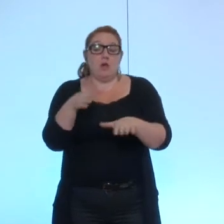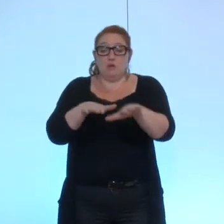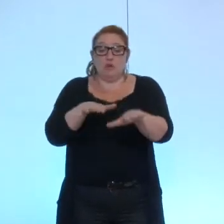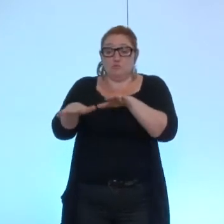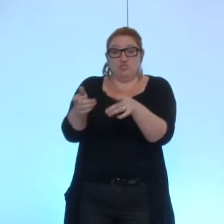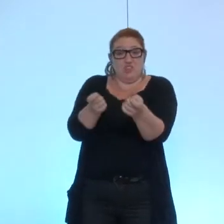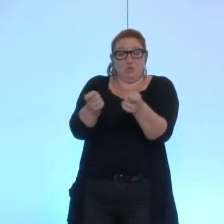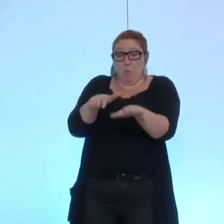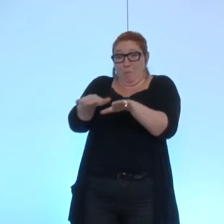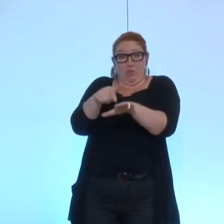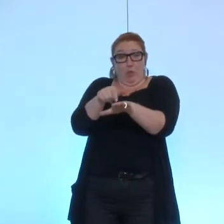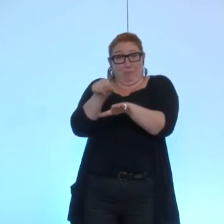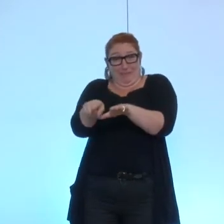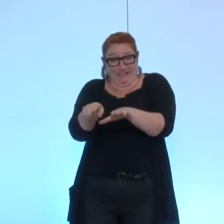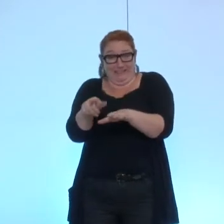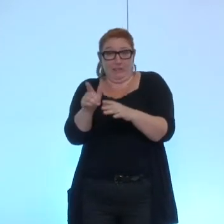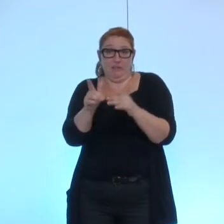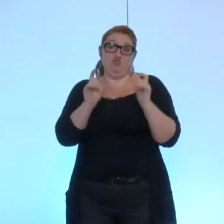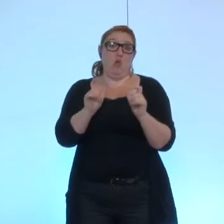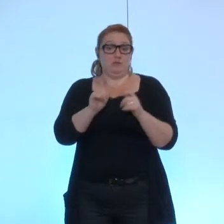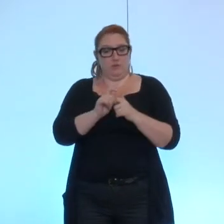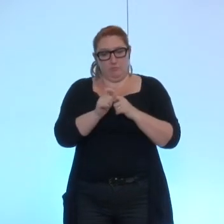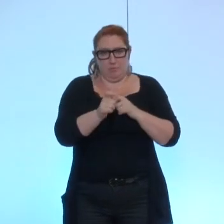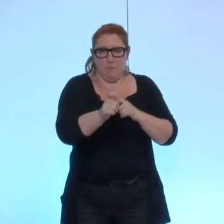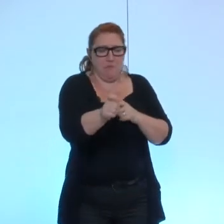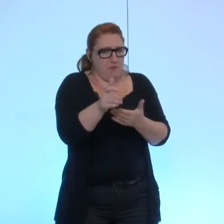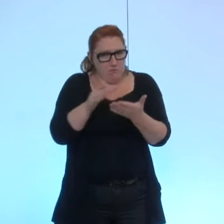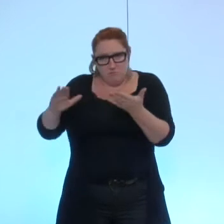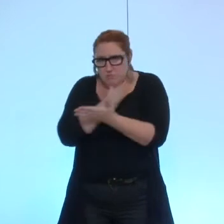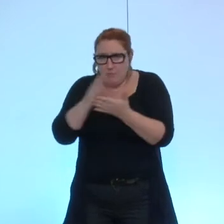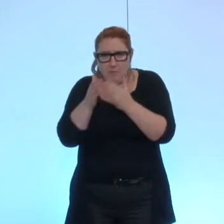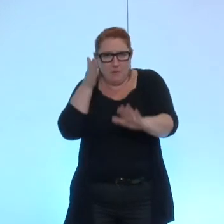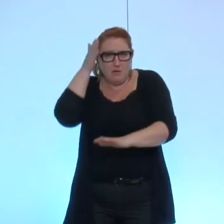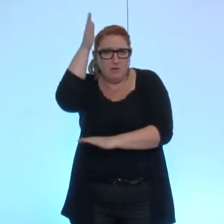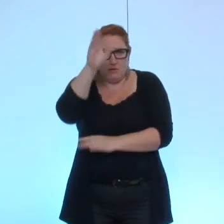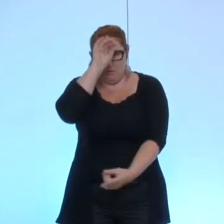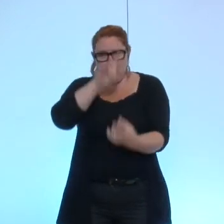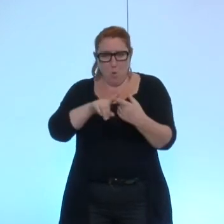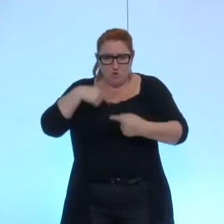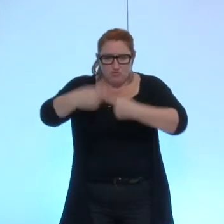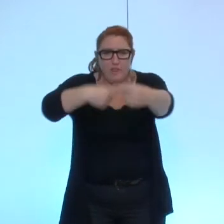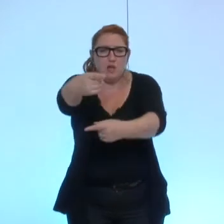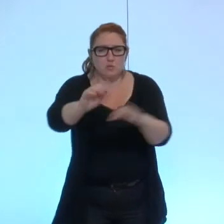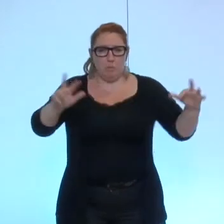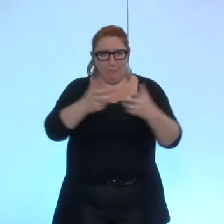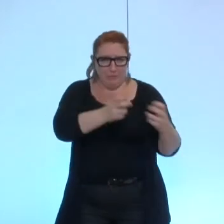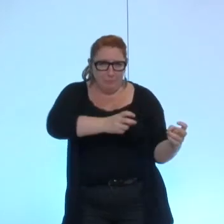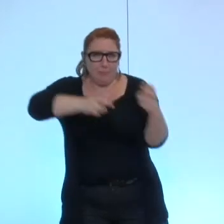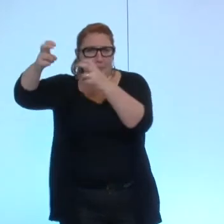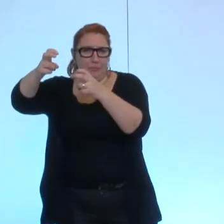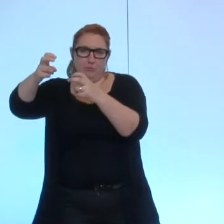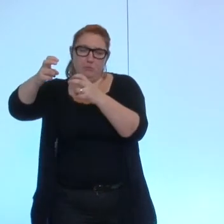et bien on a pu préparer l'avenir sur le long terme en évitant des hausses de prix pour les générations futures le triplement des